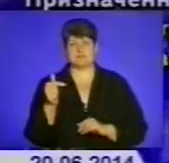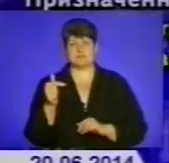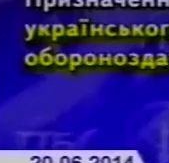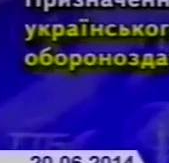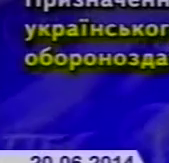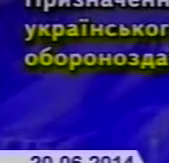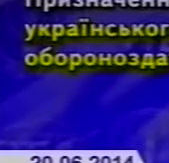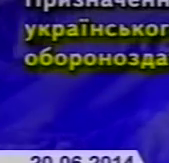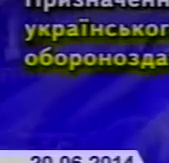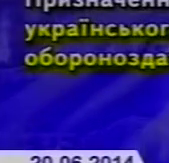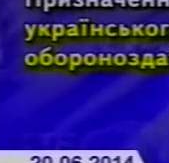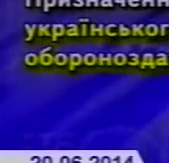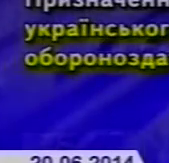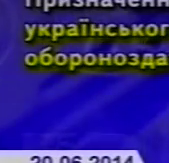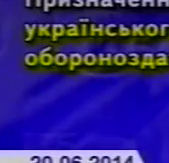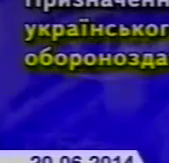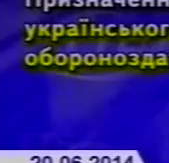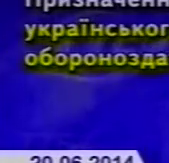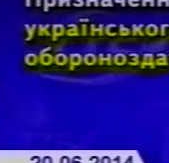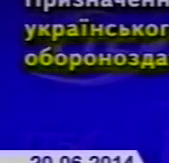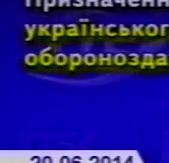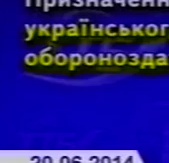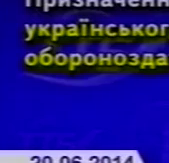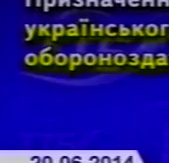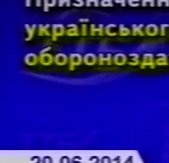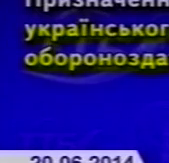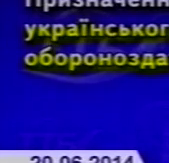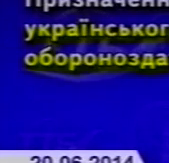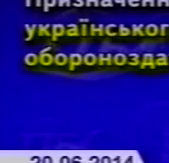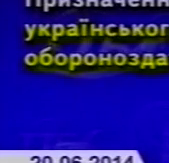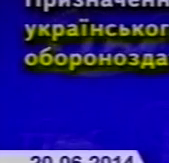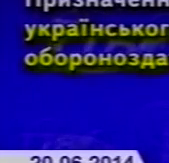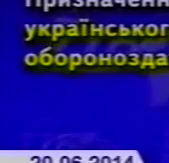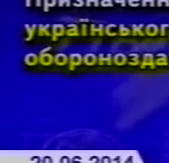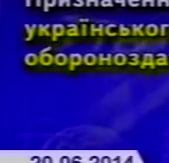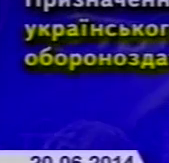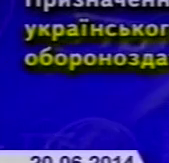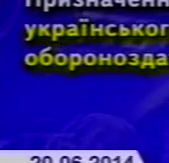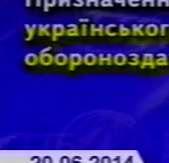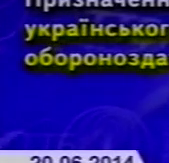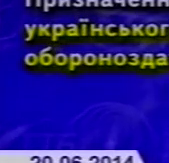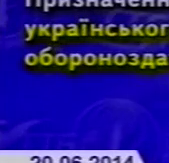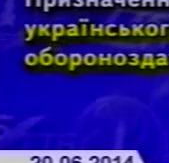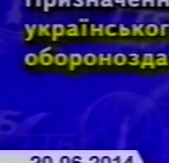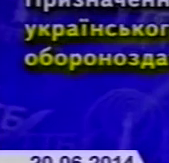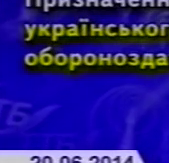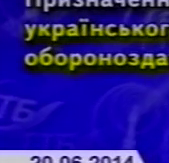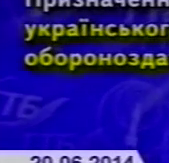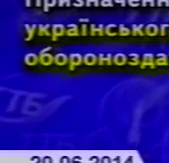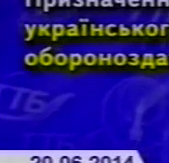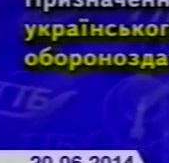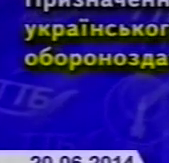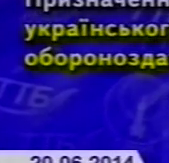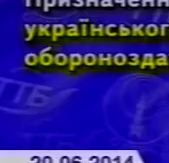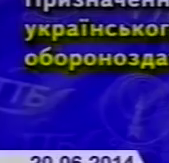на 19 червня залишок на спільному благодійному рахунку Товариства Червоного Хреста, відкритому за сприяння Тернопільської обласної ради та